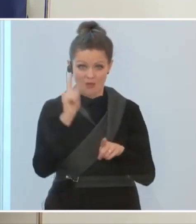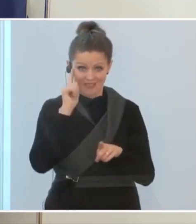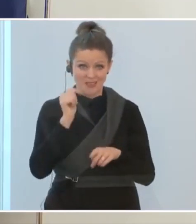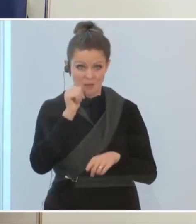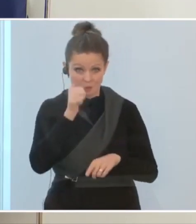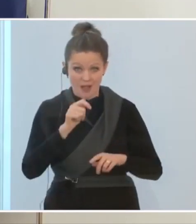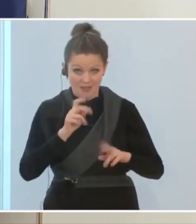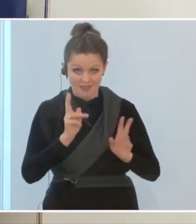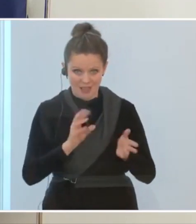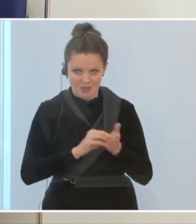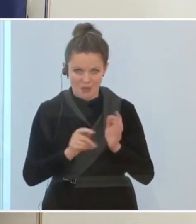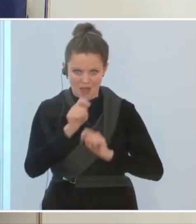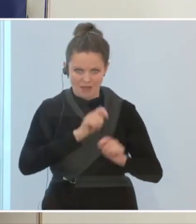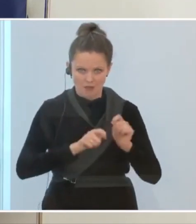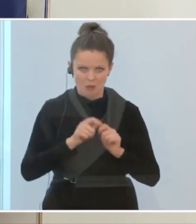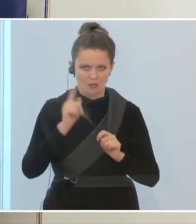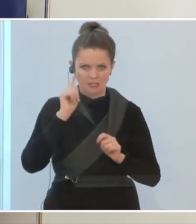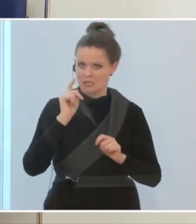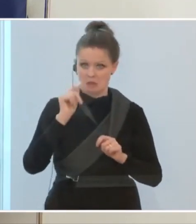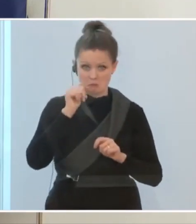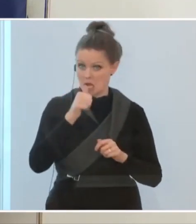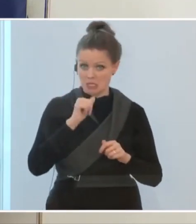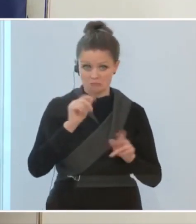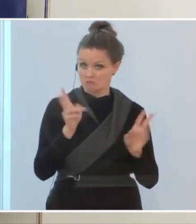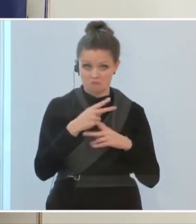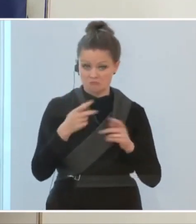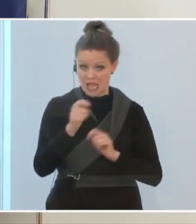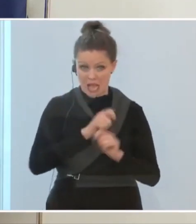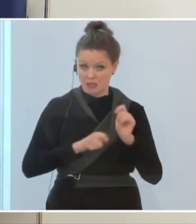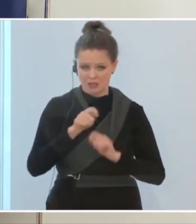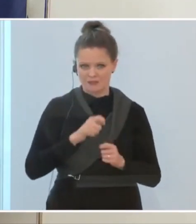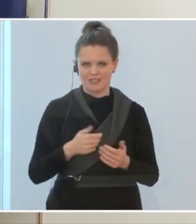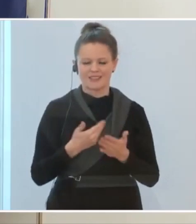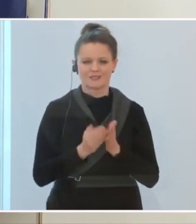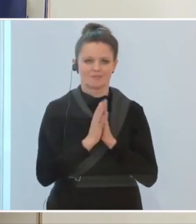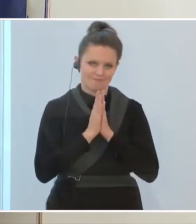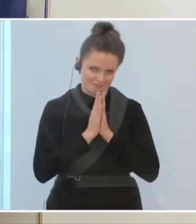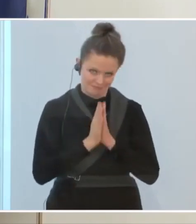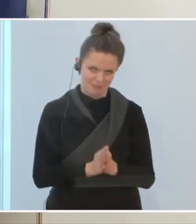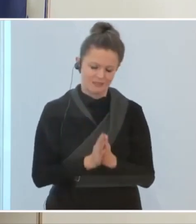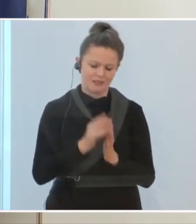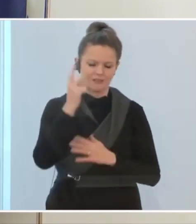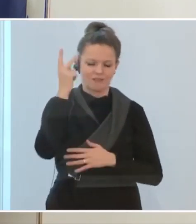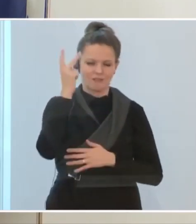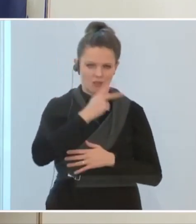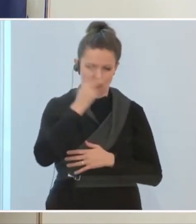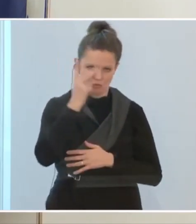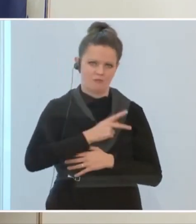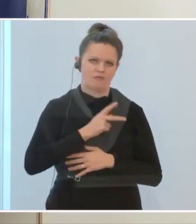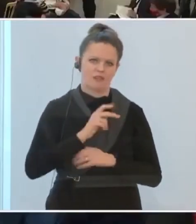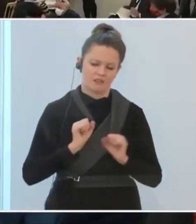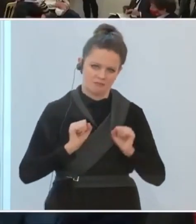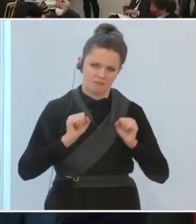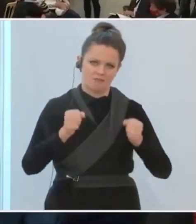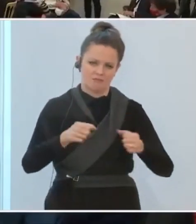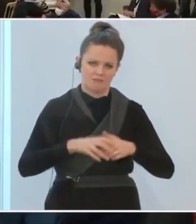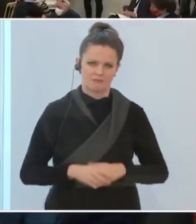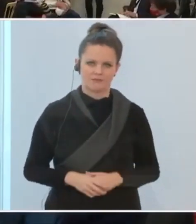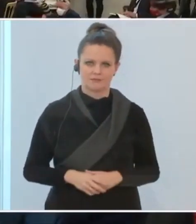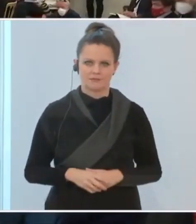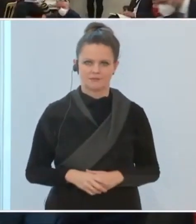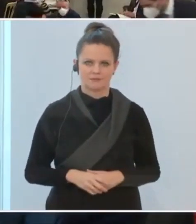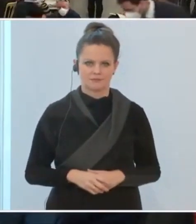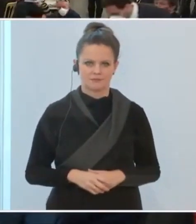glaubt man daran nicht. Und da ist meine große Bitte, dass wir alle möglichst vernünftig agieren. Frau Schmuck,